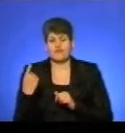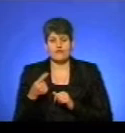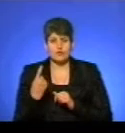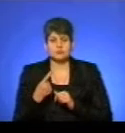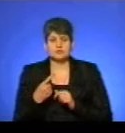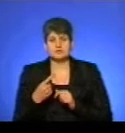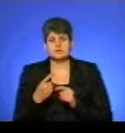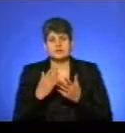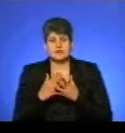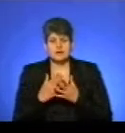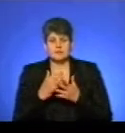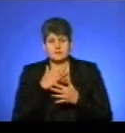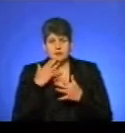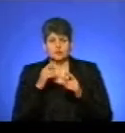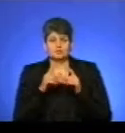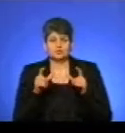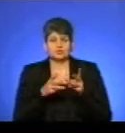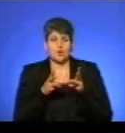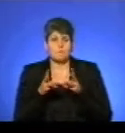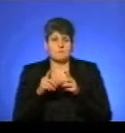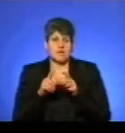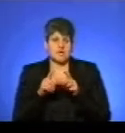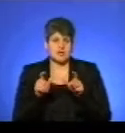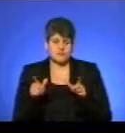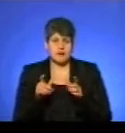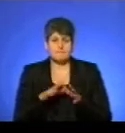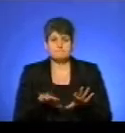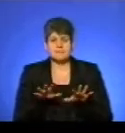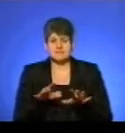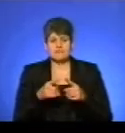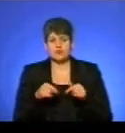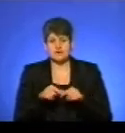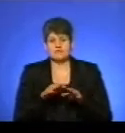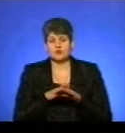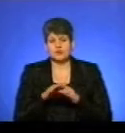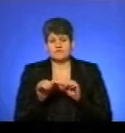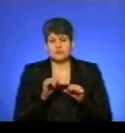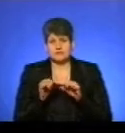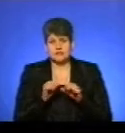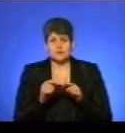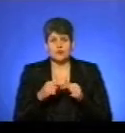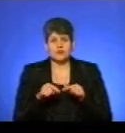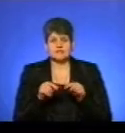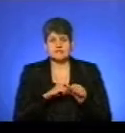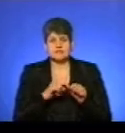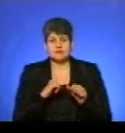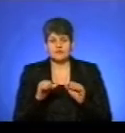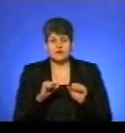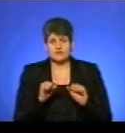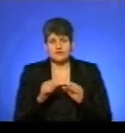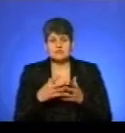розгорнута мережа пунктів обігріву. Місцеві органи виконавчої влади, місцеве самоврядування своїми рішеннями,